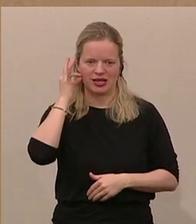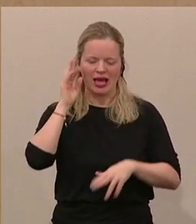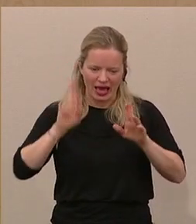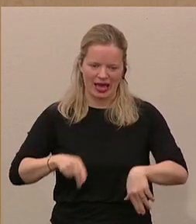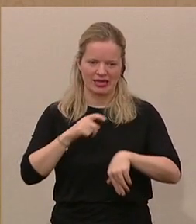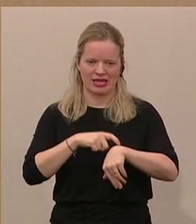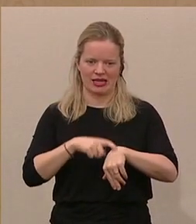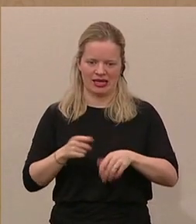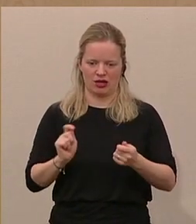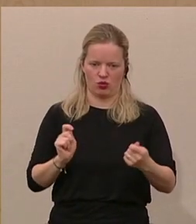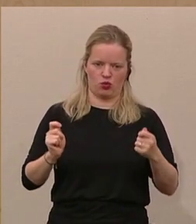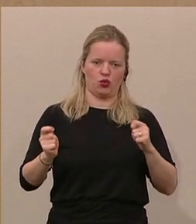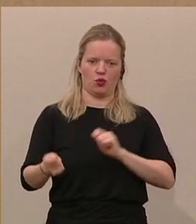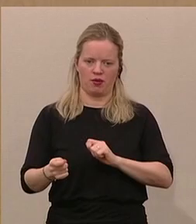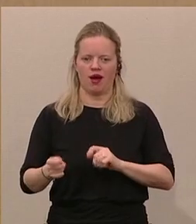gegengesteuert hätten.